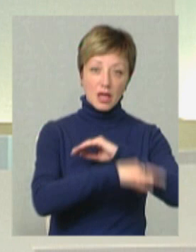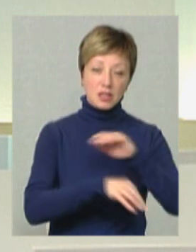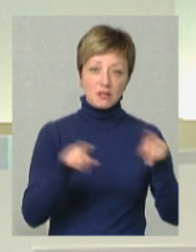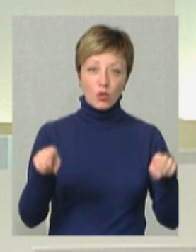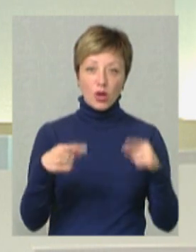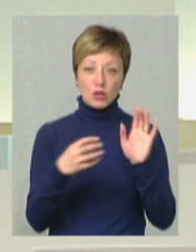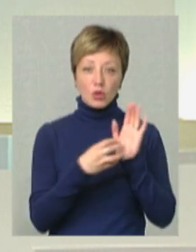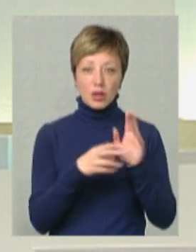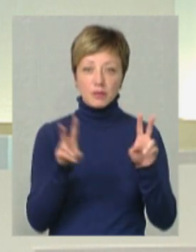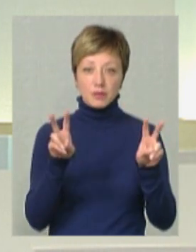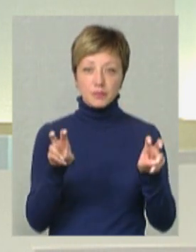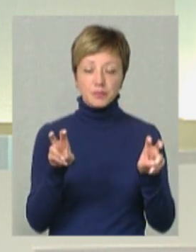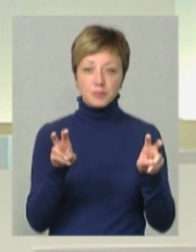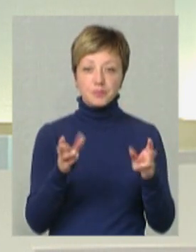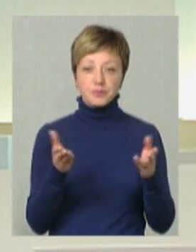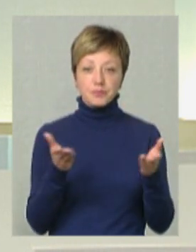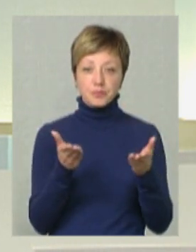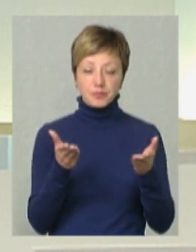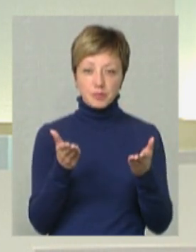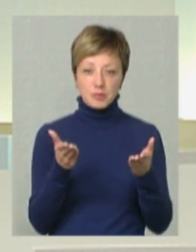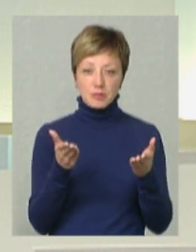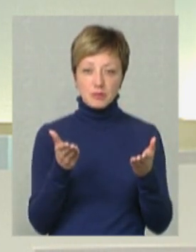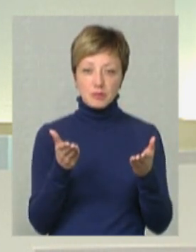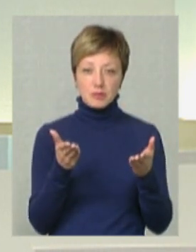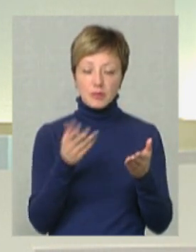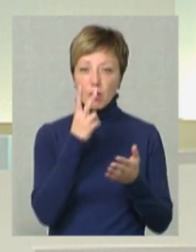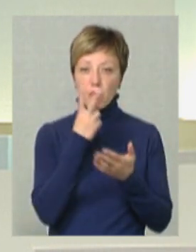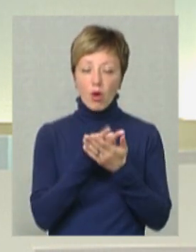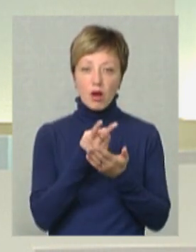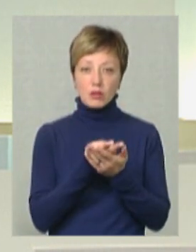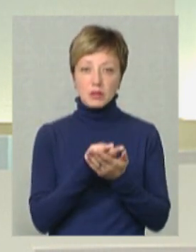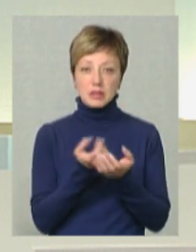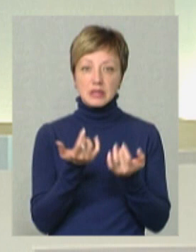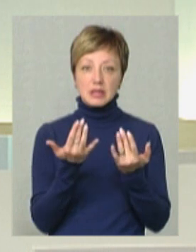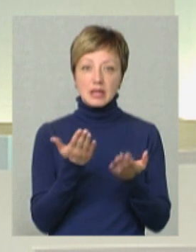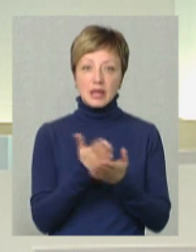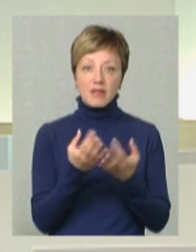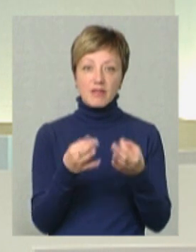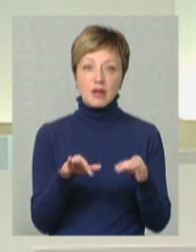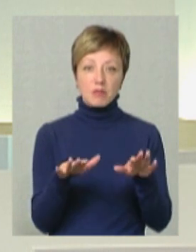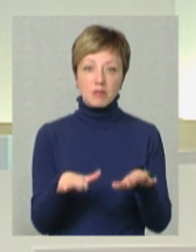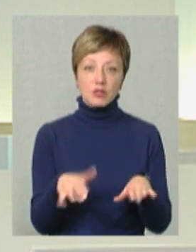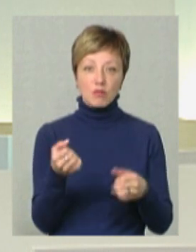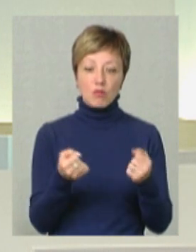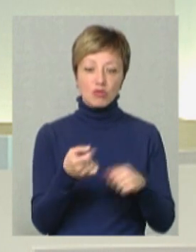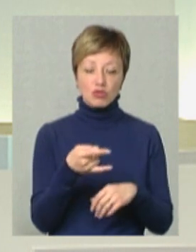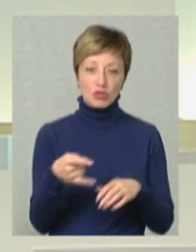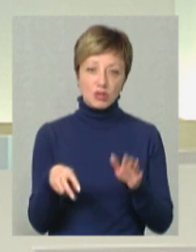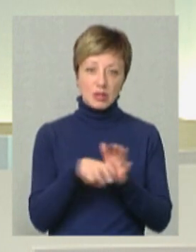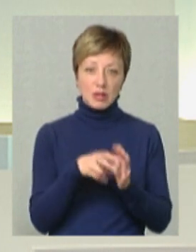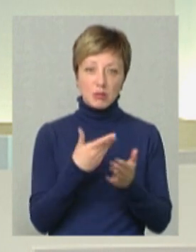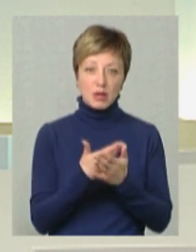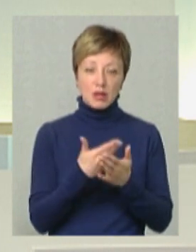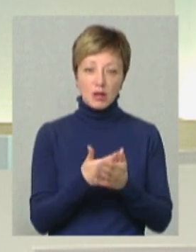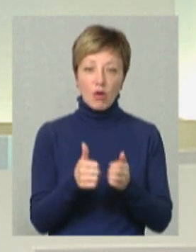створили такий додаток, який показував, скільки є вільних місць в машині. Тобто, до